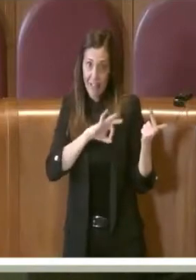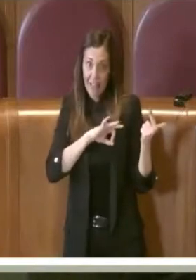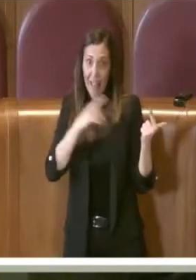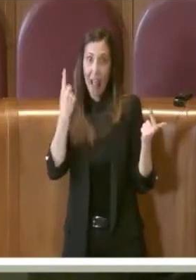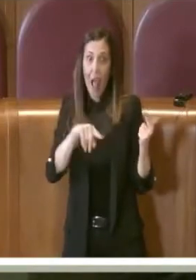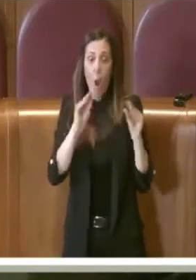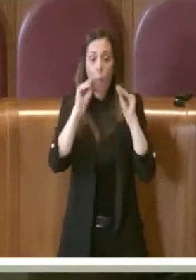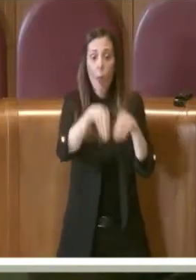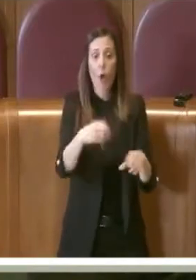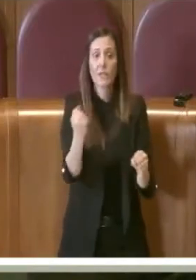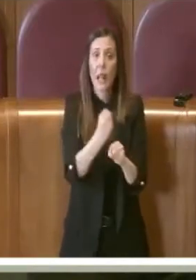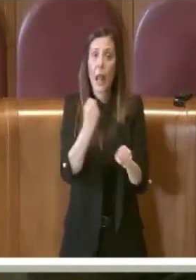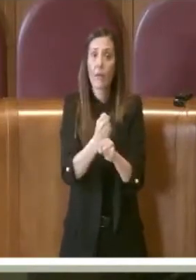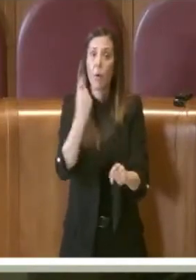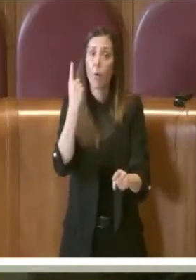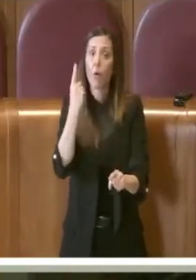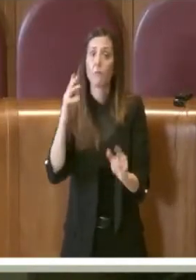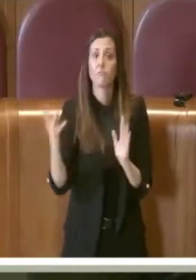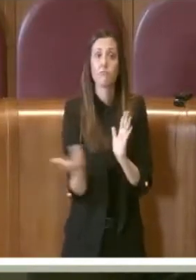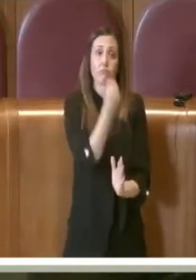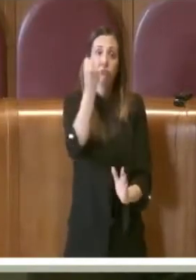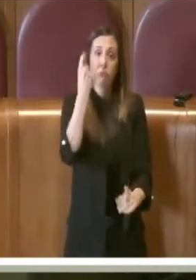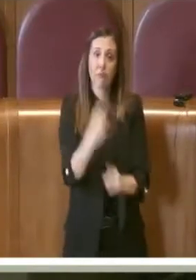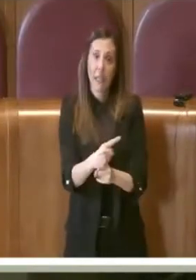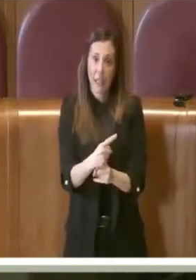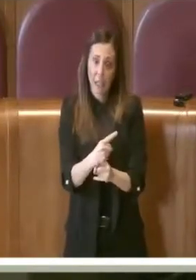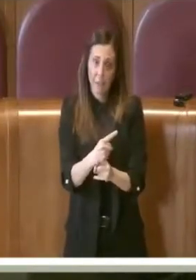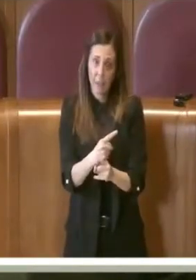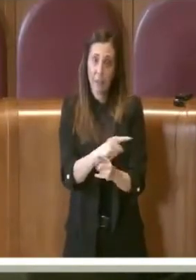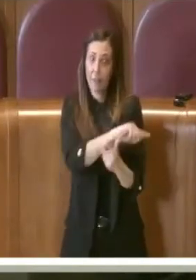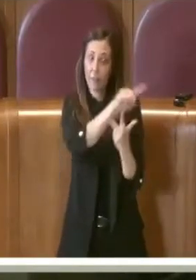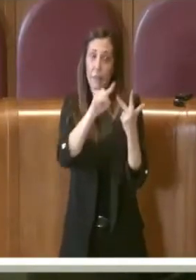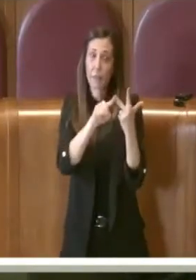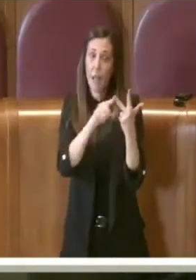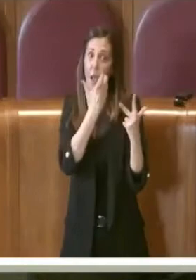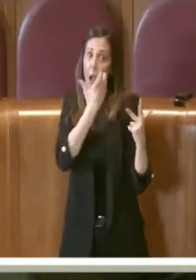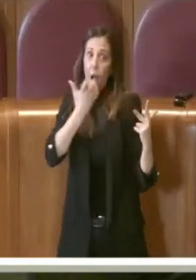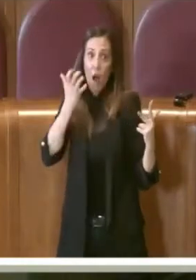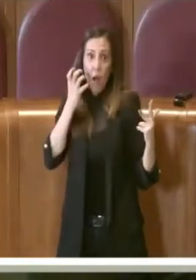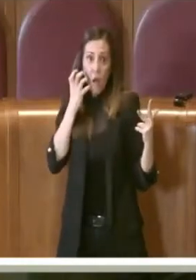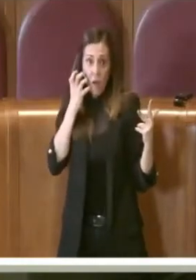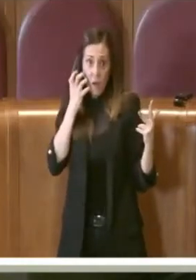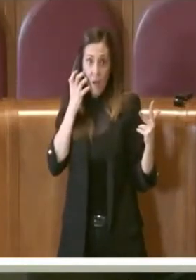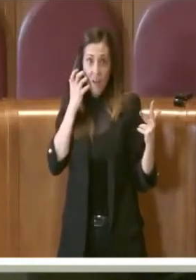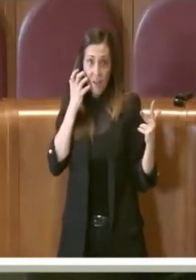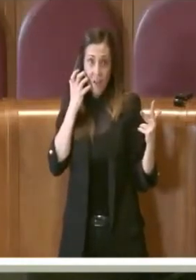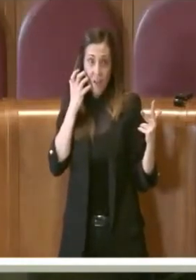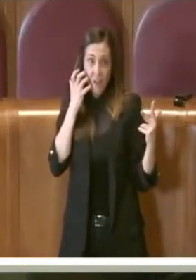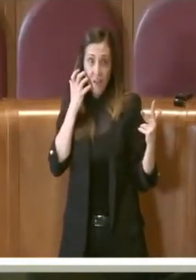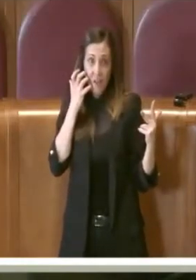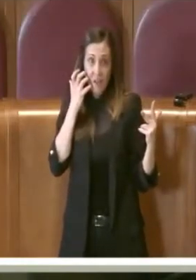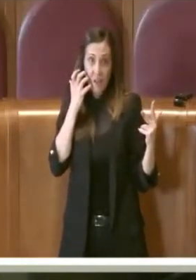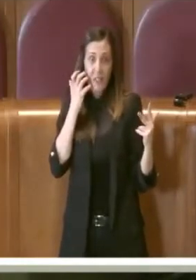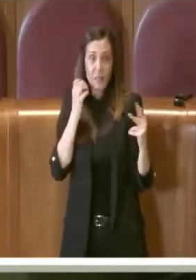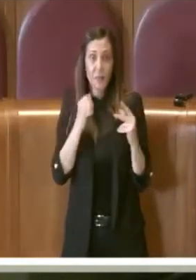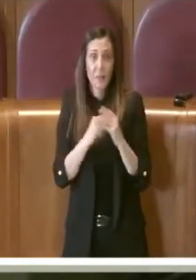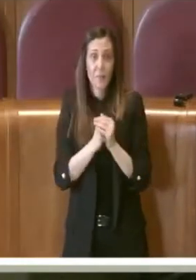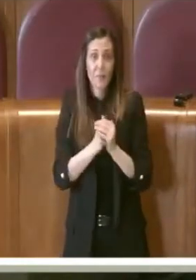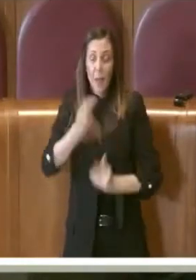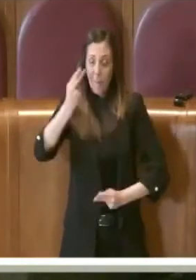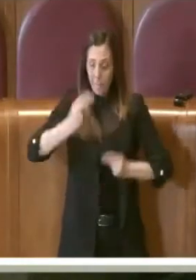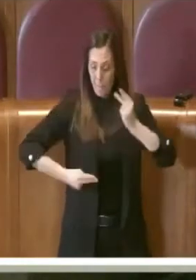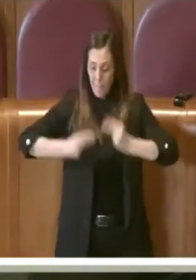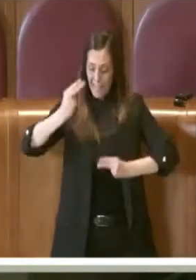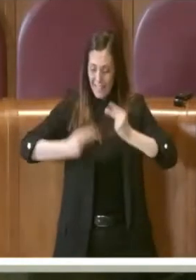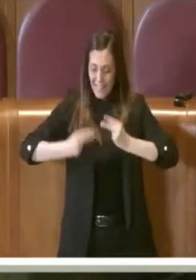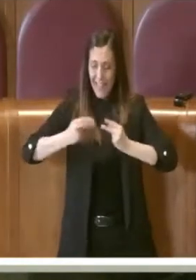lavoro questi sono tre capisaldi imprescindibili Assessore tra le altre cose i bilanci e